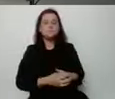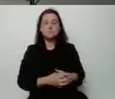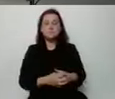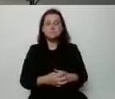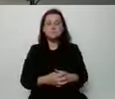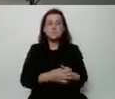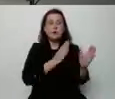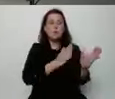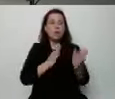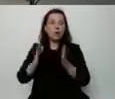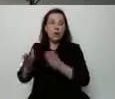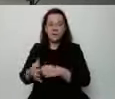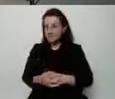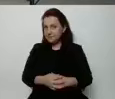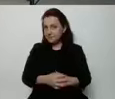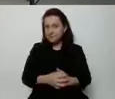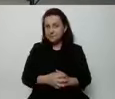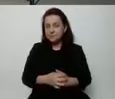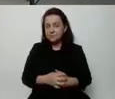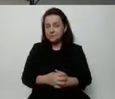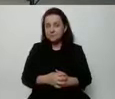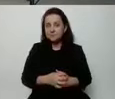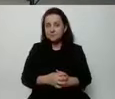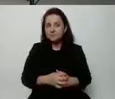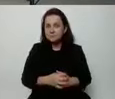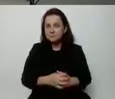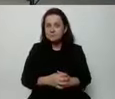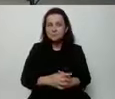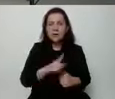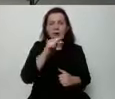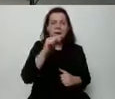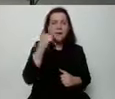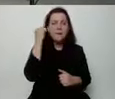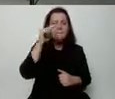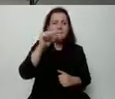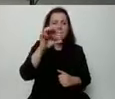kolei. Pan Mateusz Białkowski, Polsat. Bardzo proszę.